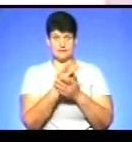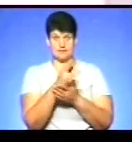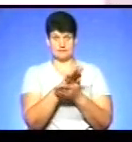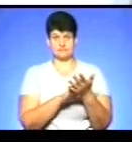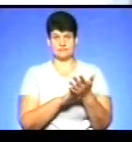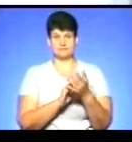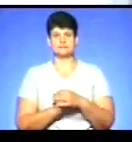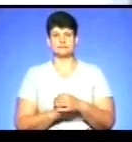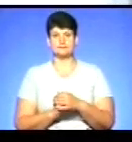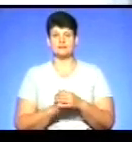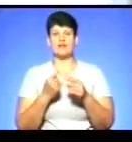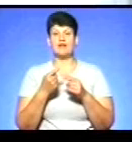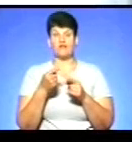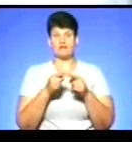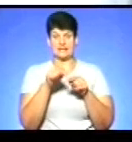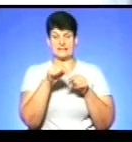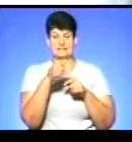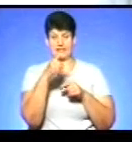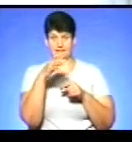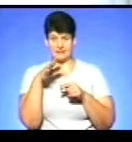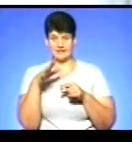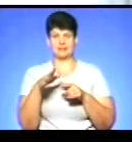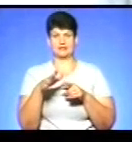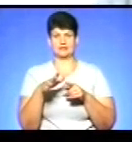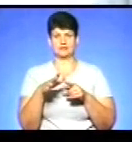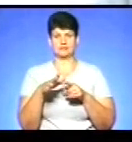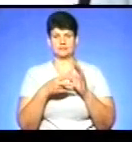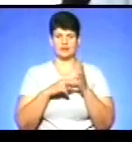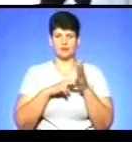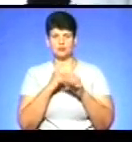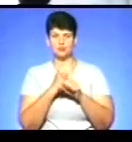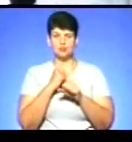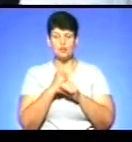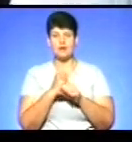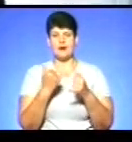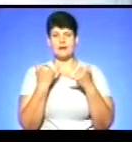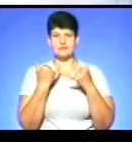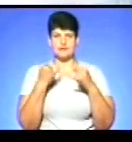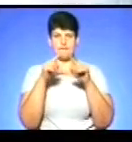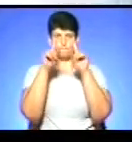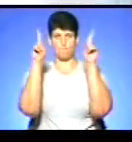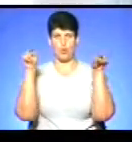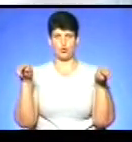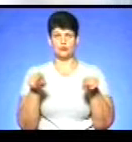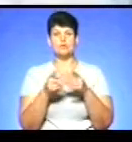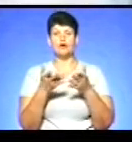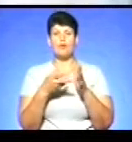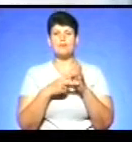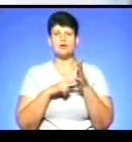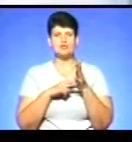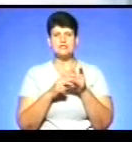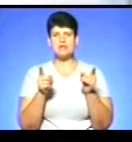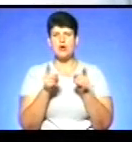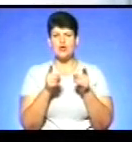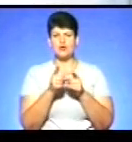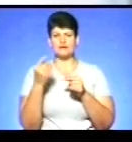У ці хвилини юний художник саме налаштовується на роботу. Тому наразі полотно, на якому він планує за найкоротший